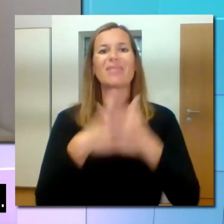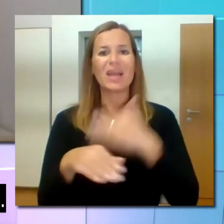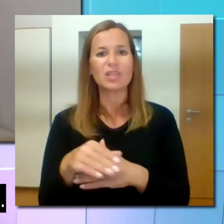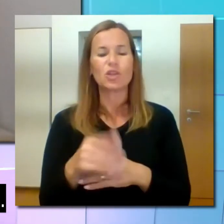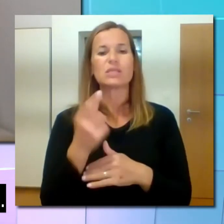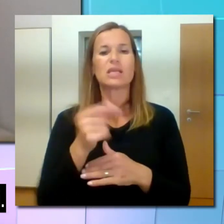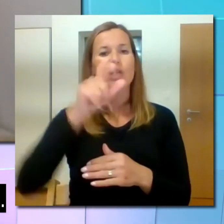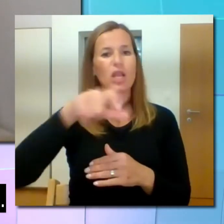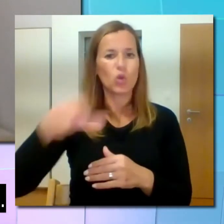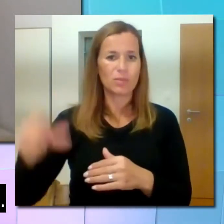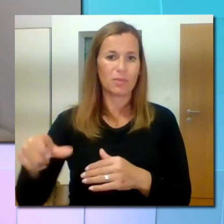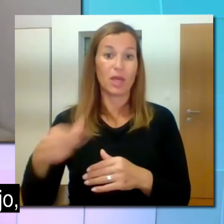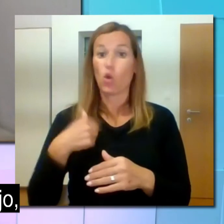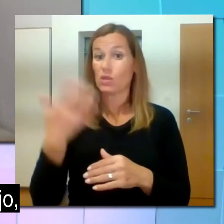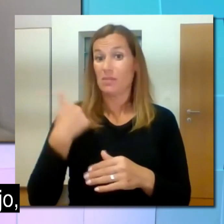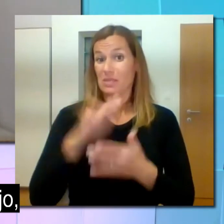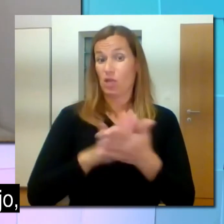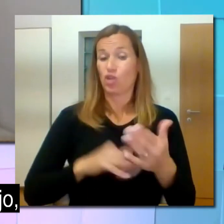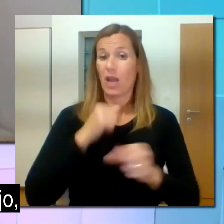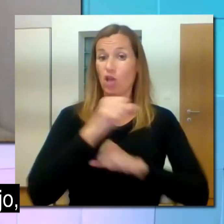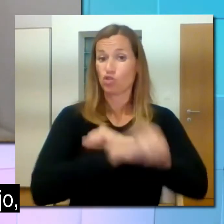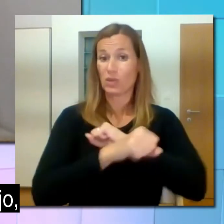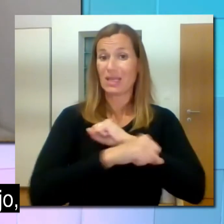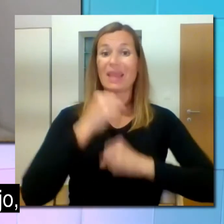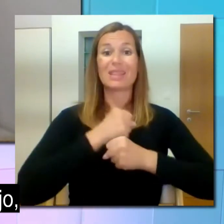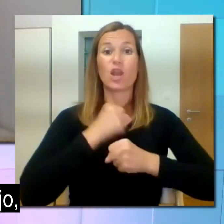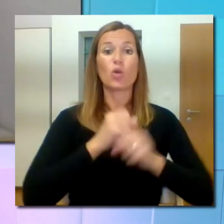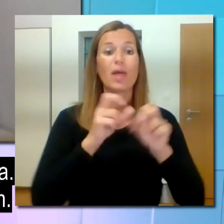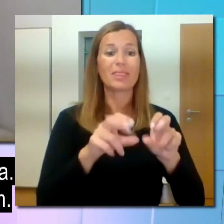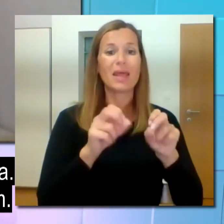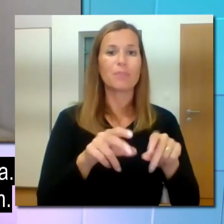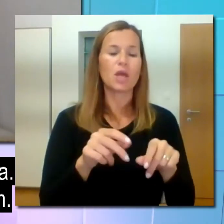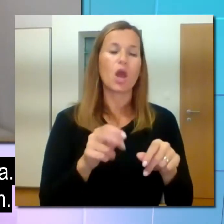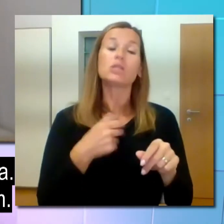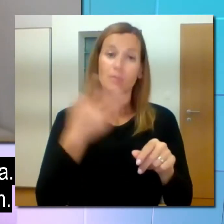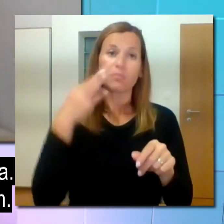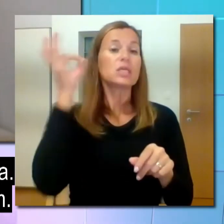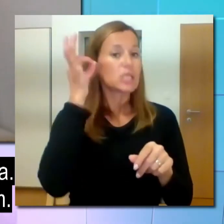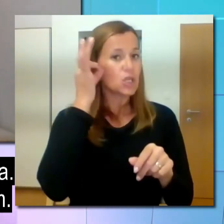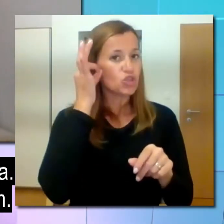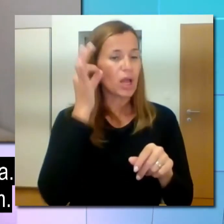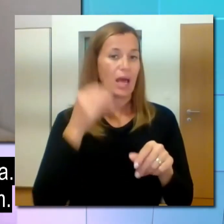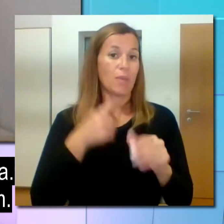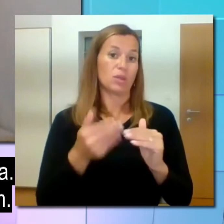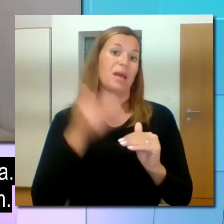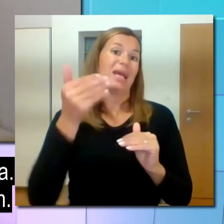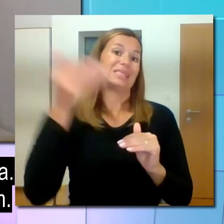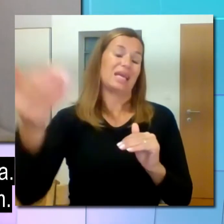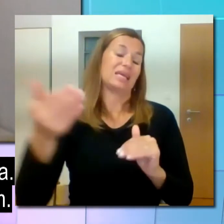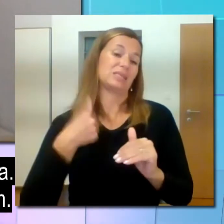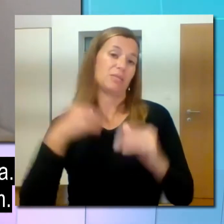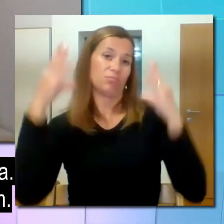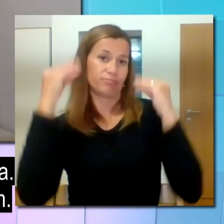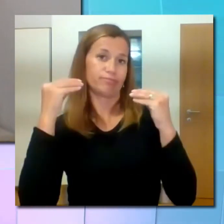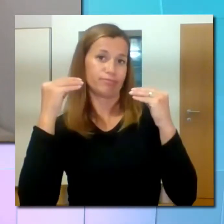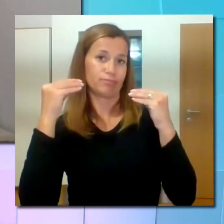invalidnostjo, z ljudmi. Ko sem začela študirati delovno terapijo, še nisem izgubila sluha, izgubila sem ga potem.